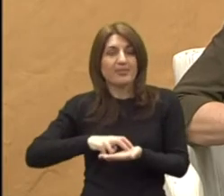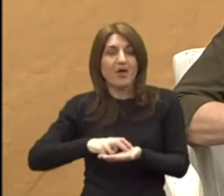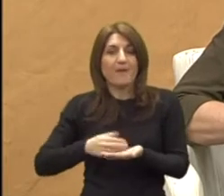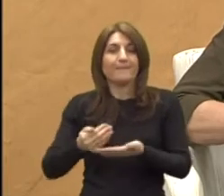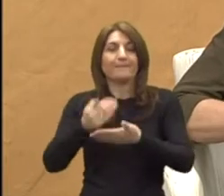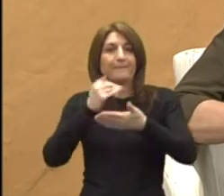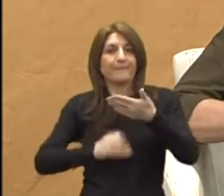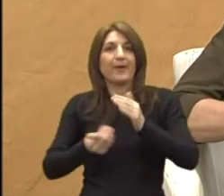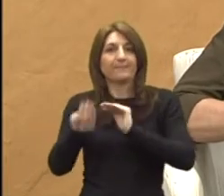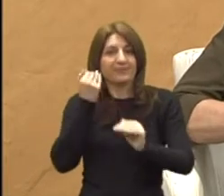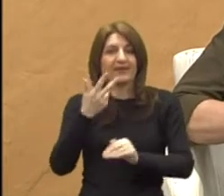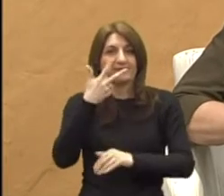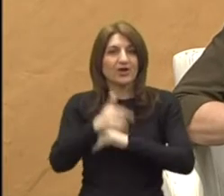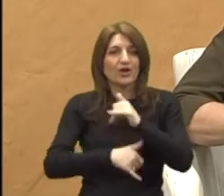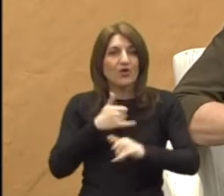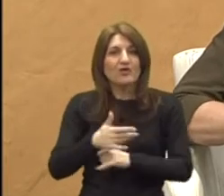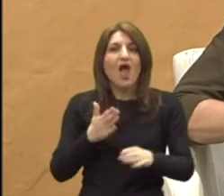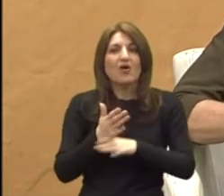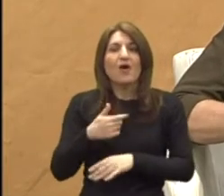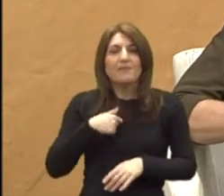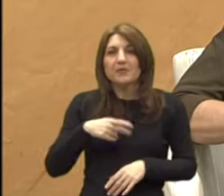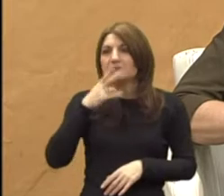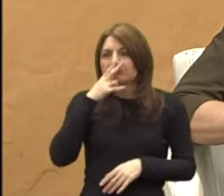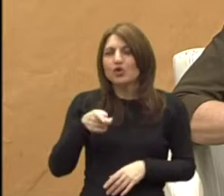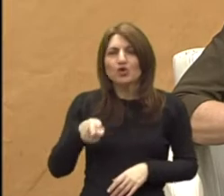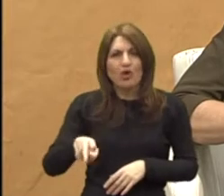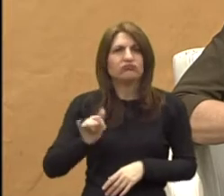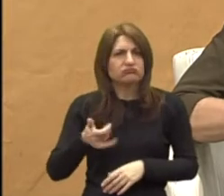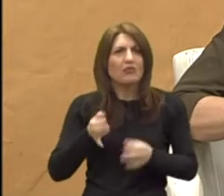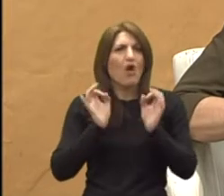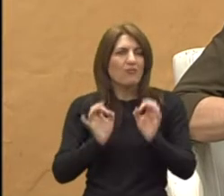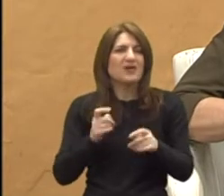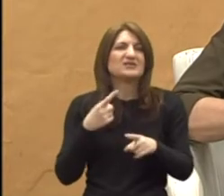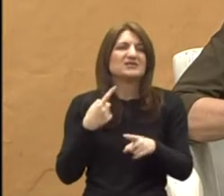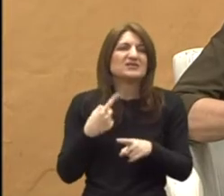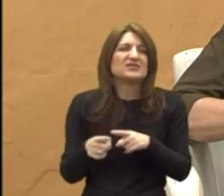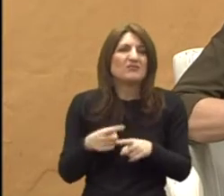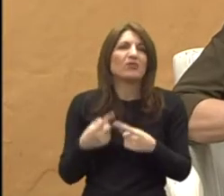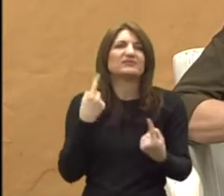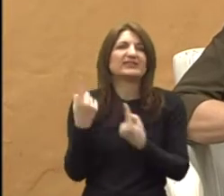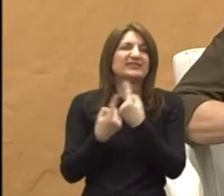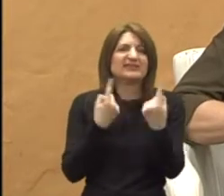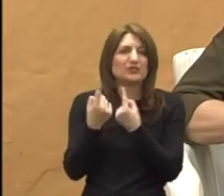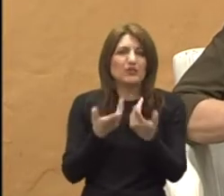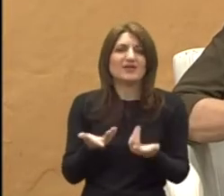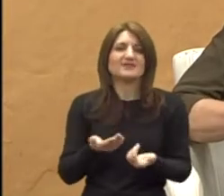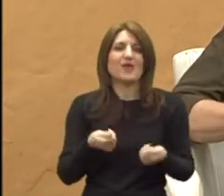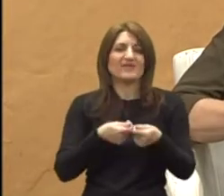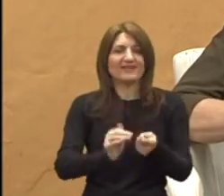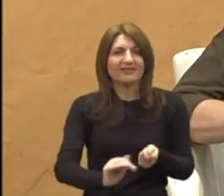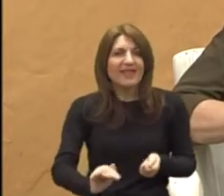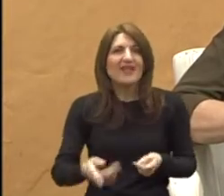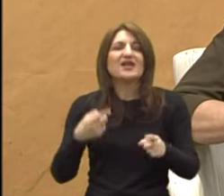slučajevima kada smatramo da je to opravdano zbog situacije samog djeteta,